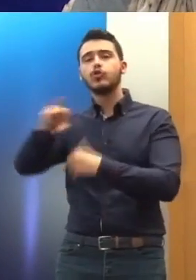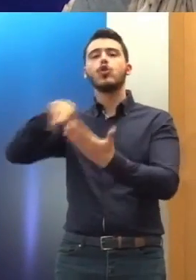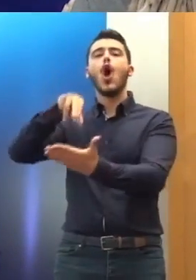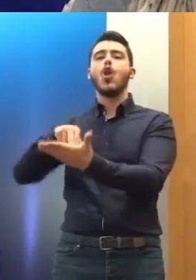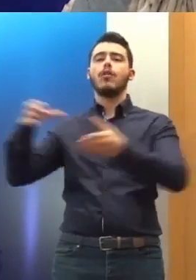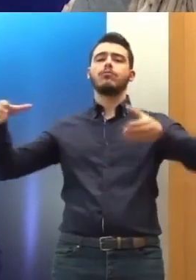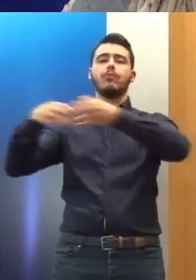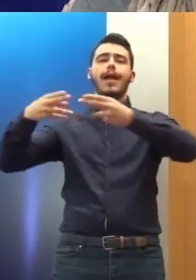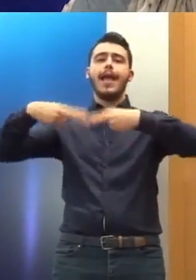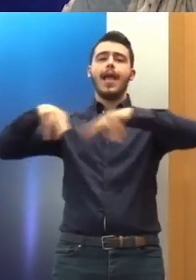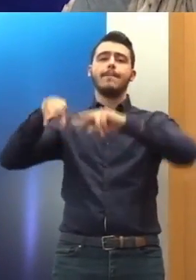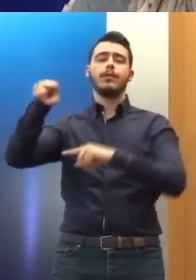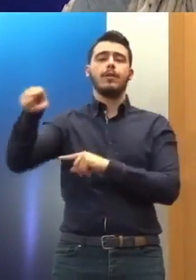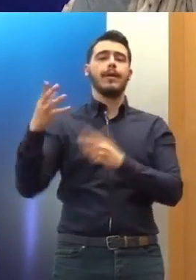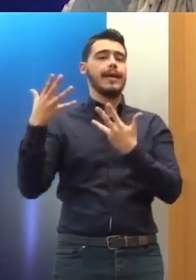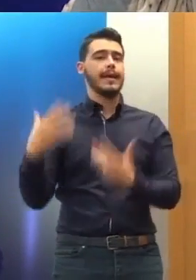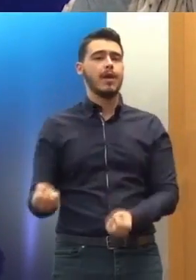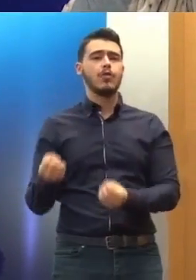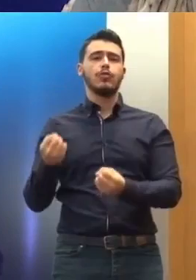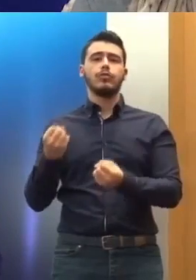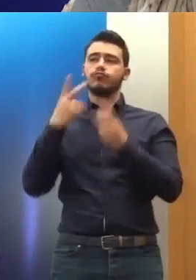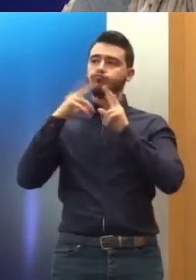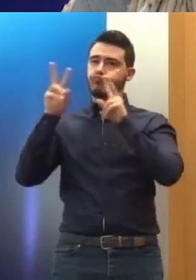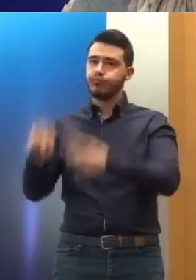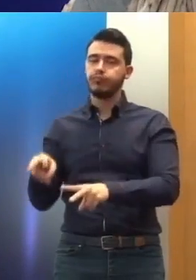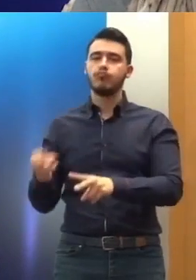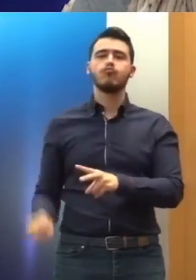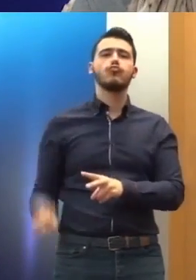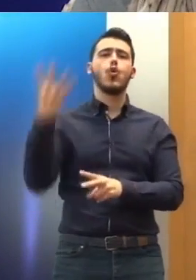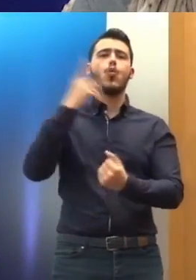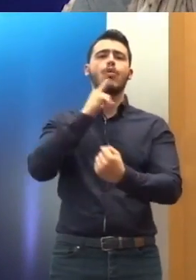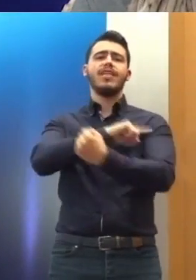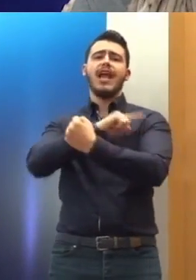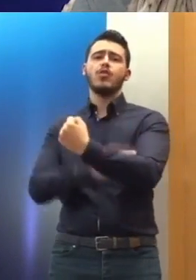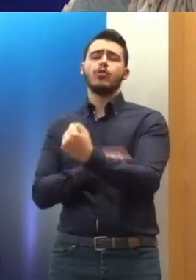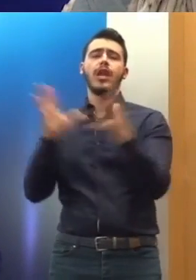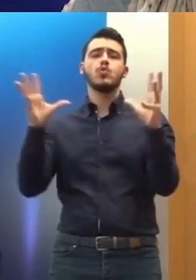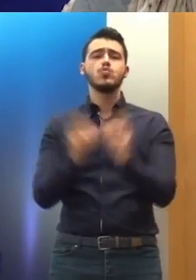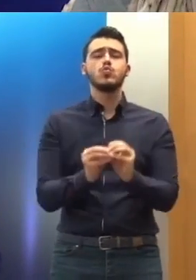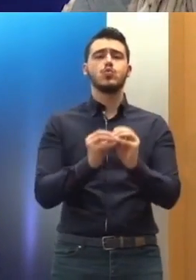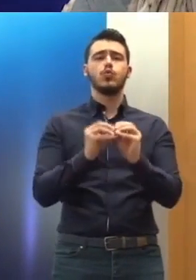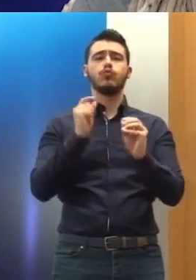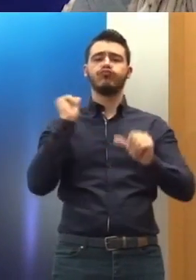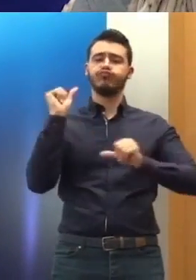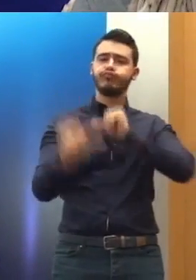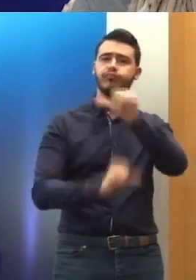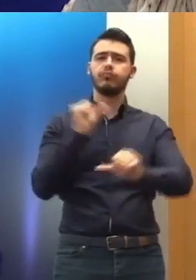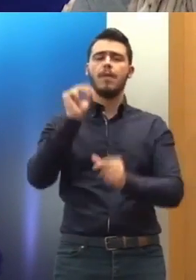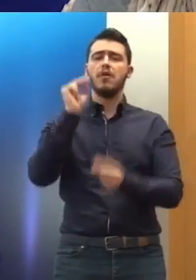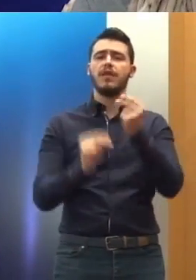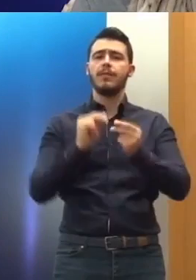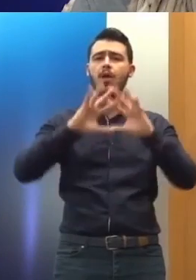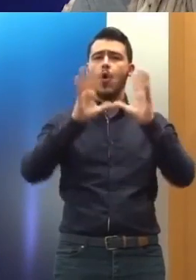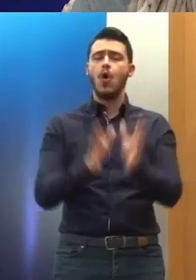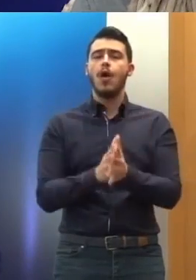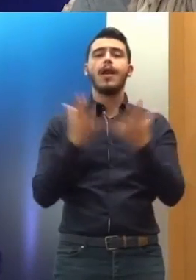δυνατοτήτων ώστε να αντιμετωπιστούν τα προβλήματα Σιγά σιγά Έχουν δηλαδή βρει δύο